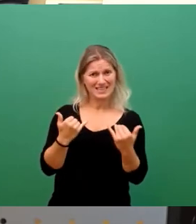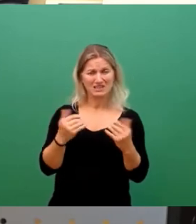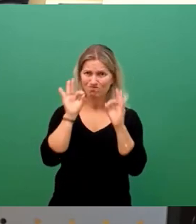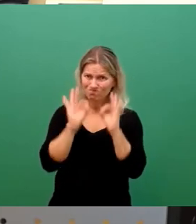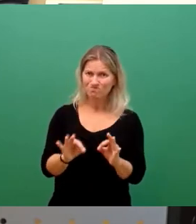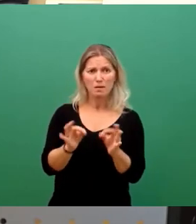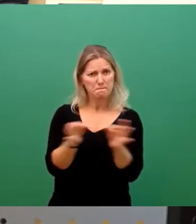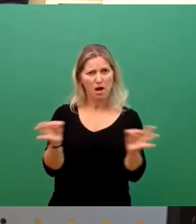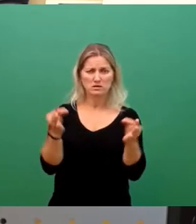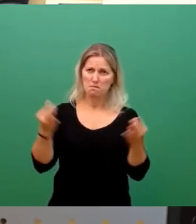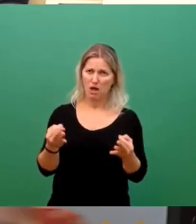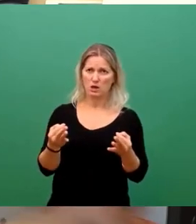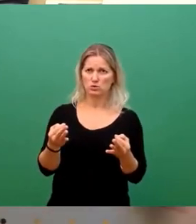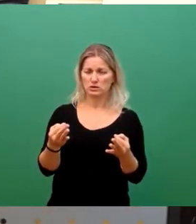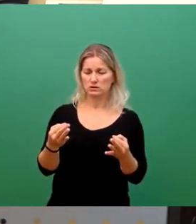Maßnahmen. Vielen Dank.